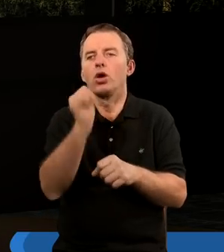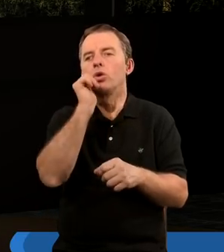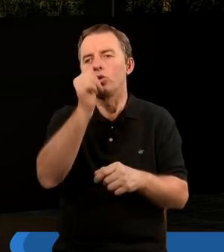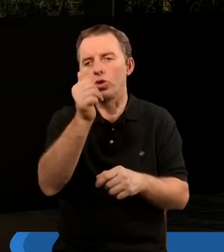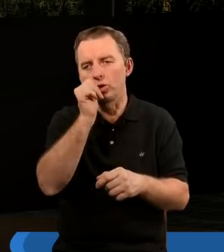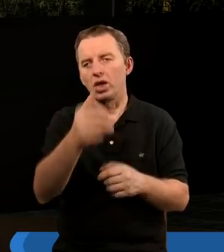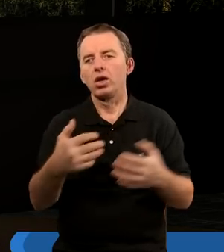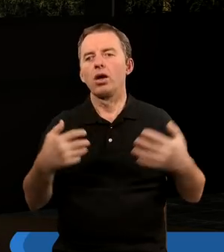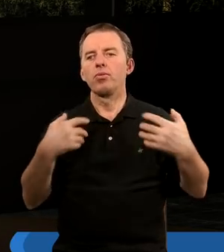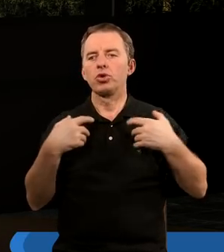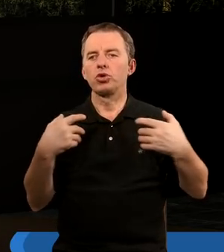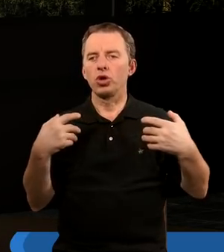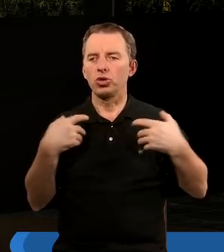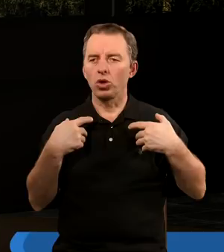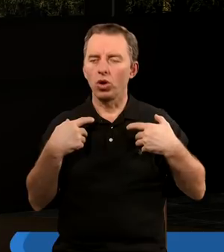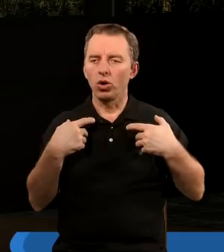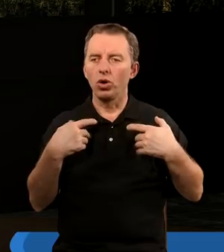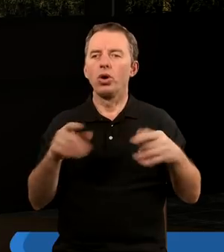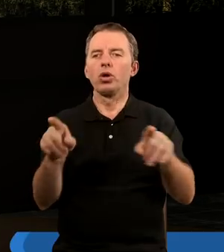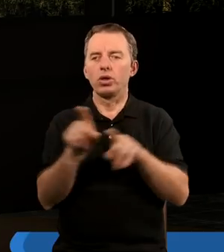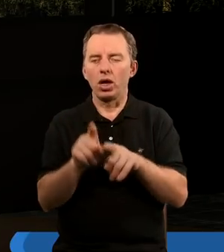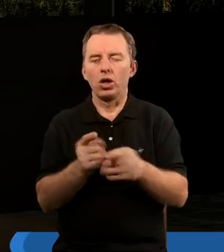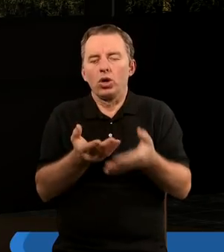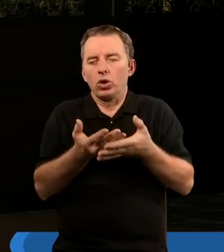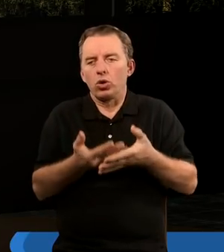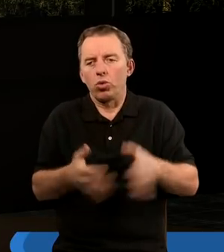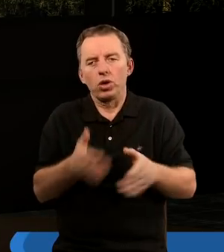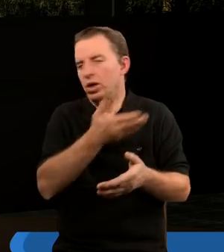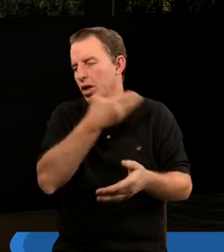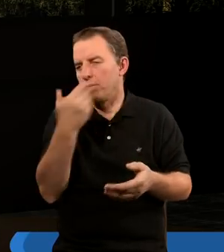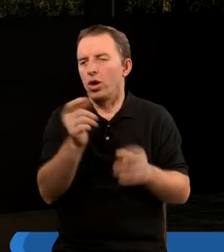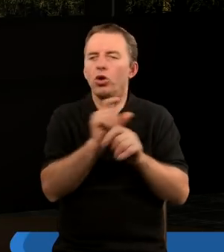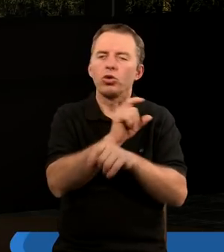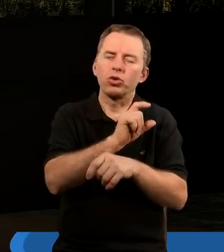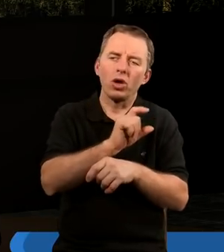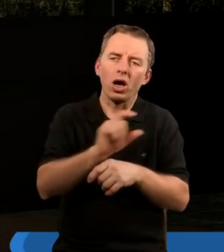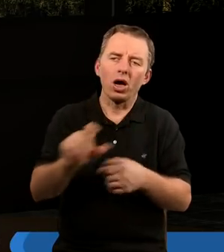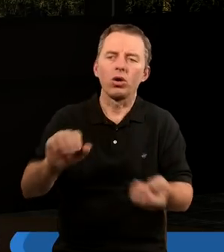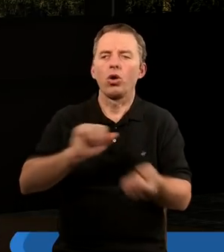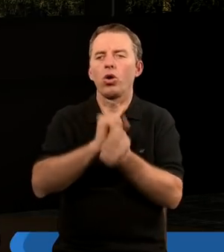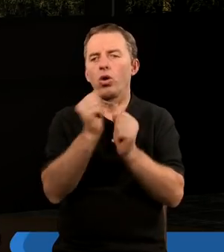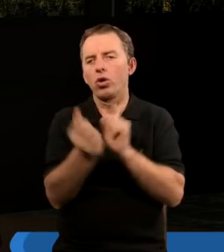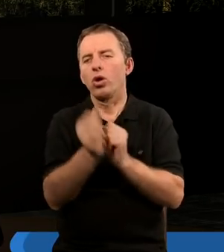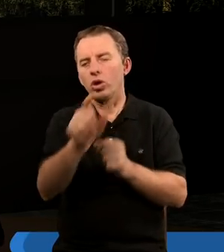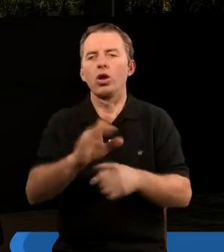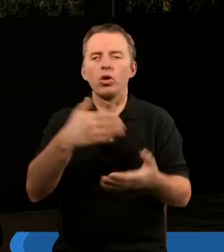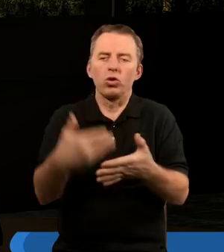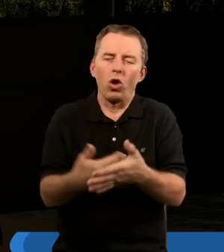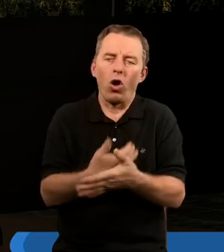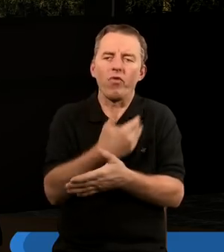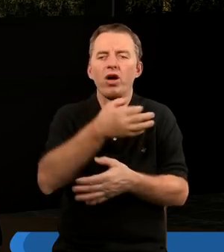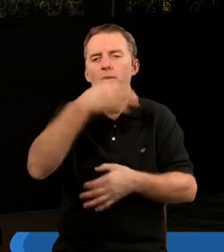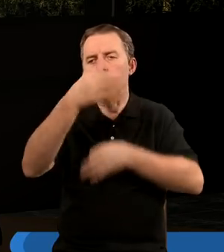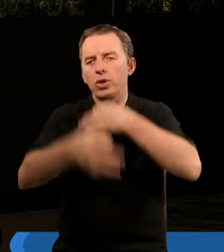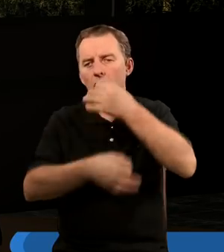codziennym życiu też się zgubić, jakby nawet nie mając czasu. Tutaj czytaliśmy o tej nowej pieśni,